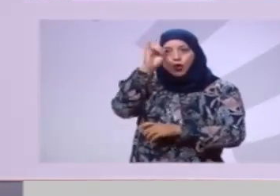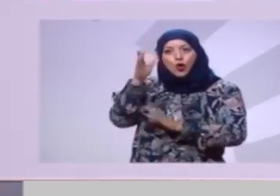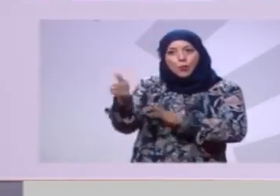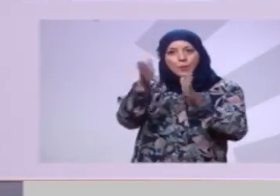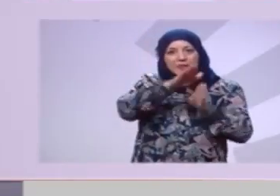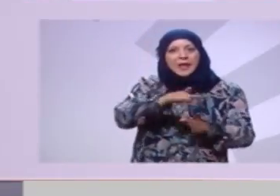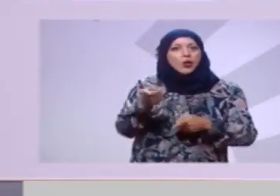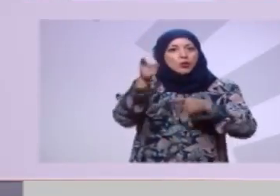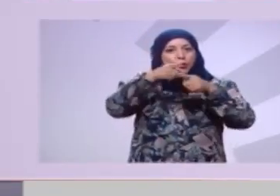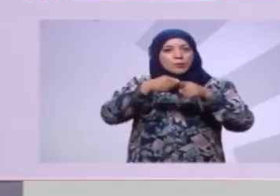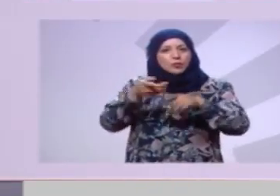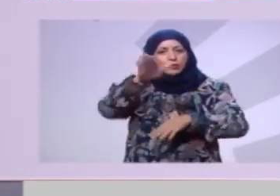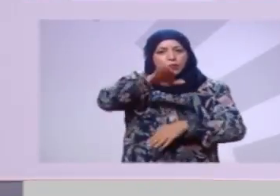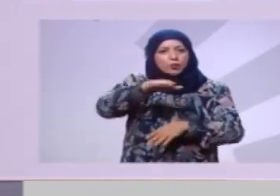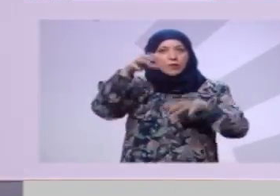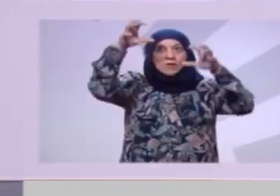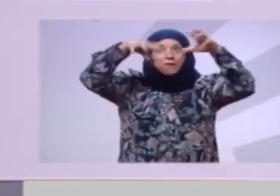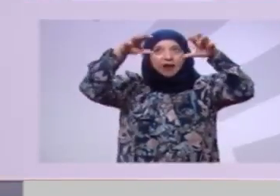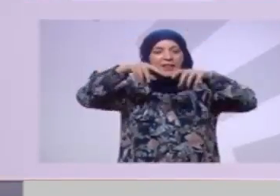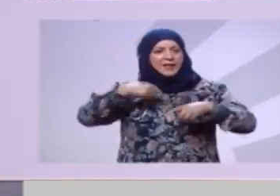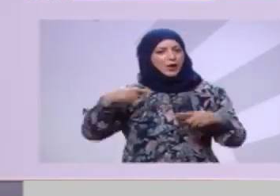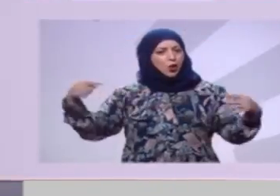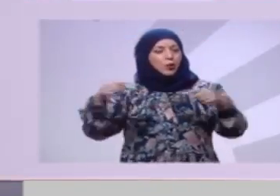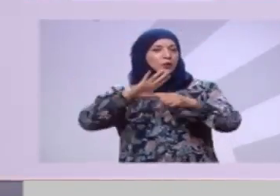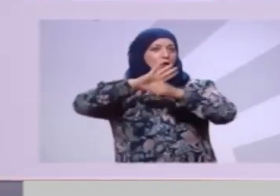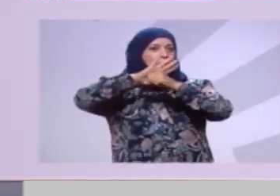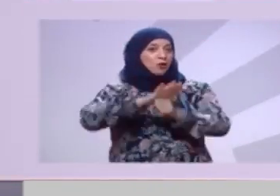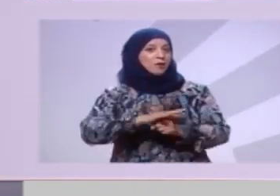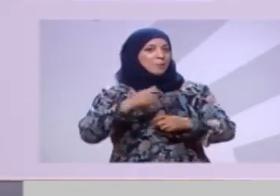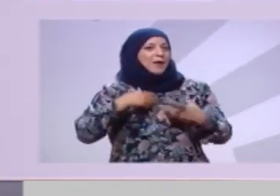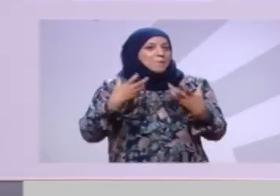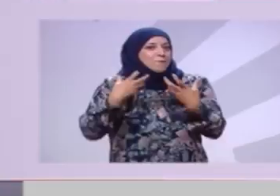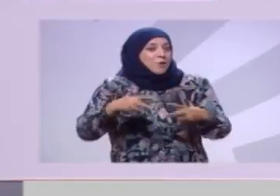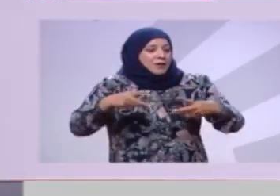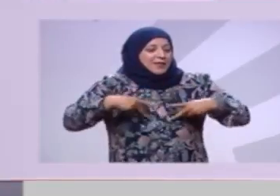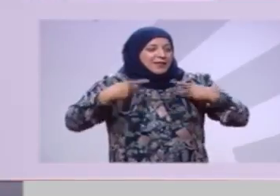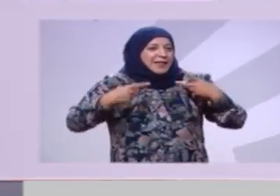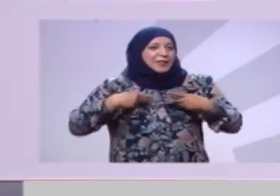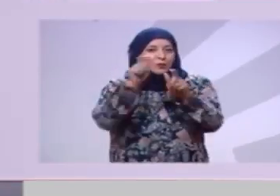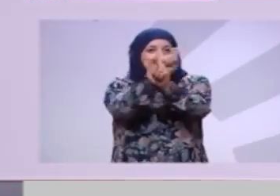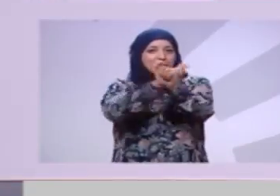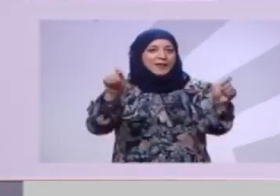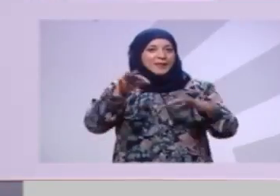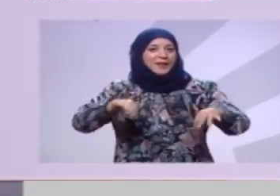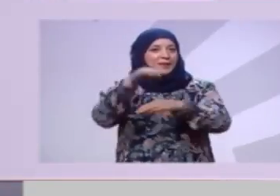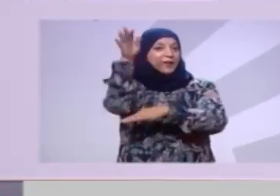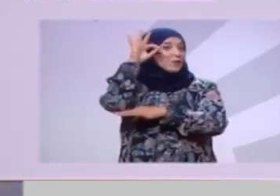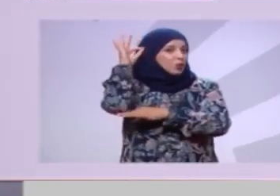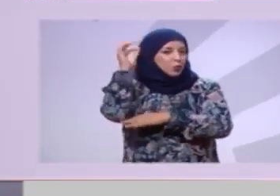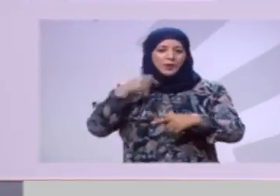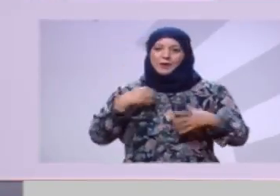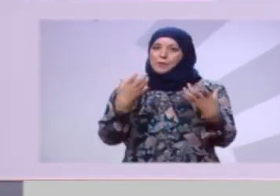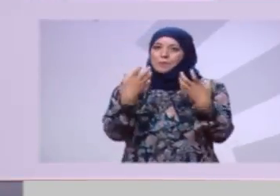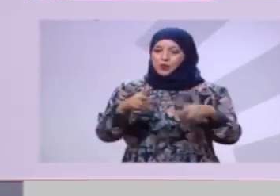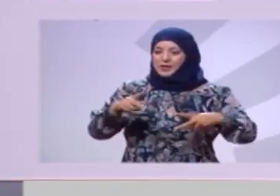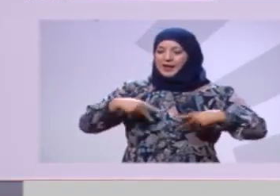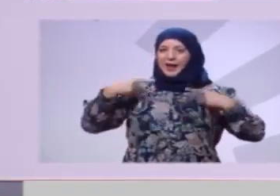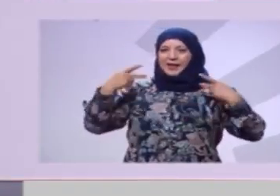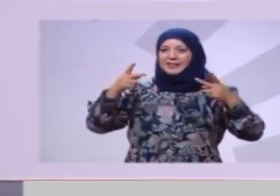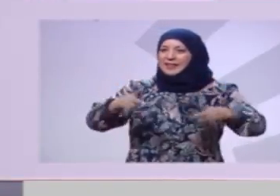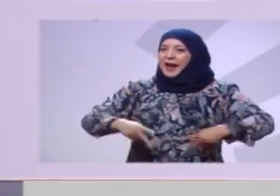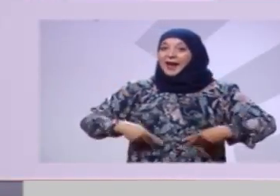الفيضانات أحنا اللي رفضين الظلم أحنا اللي نحبوا نعيشوا بقدرنا في بلادنا أحنا اللي نحبوا نعيشوا حياتنا